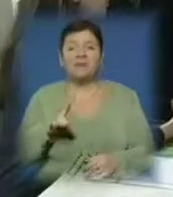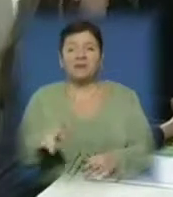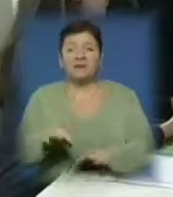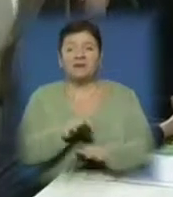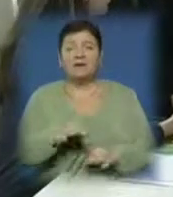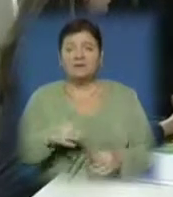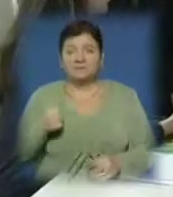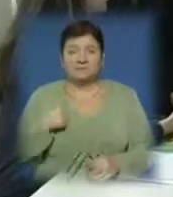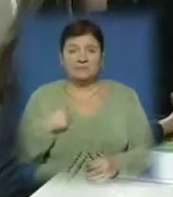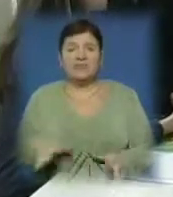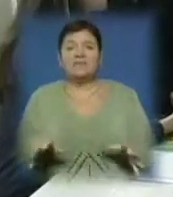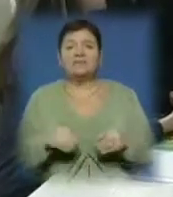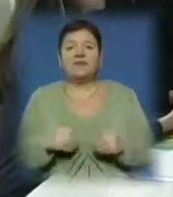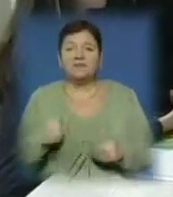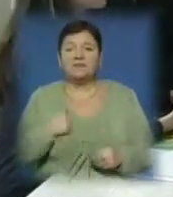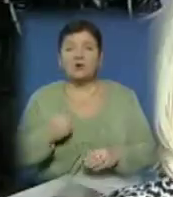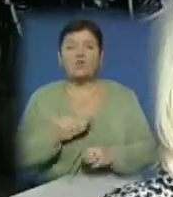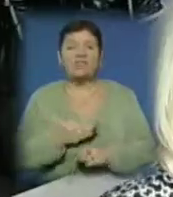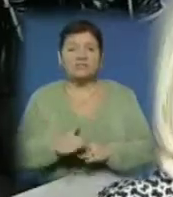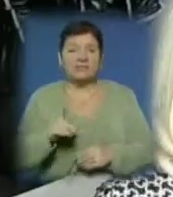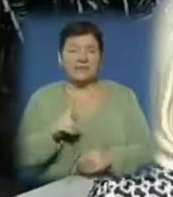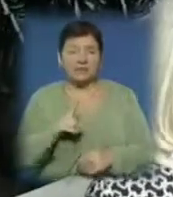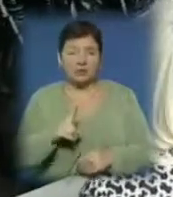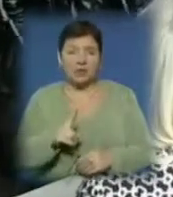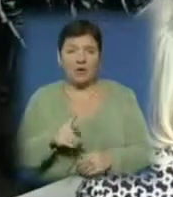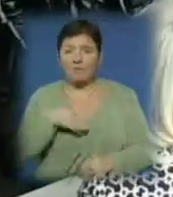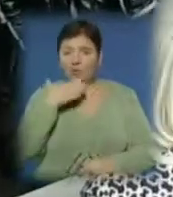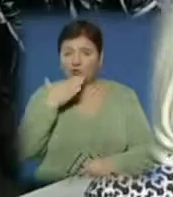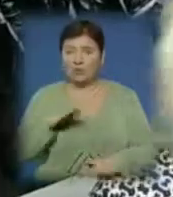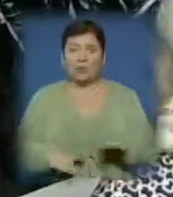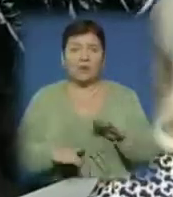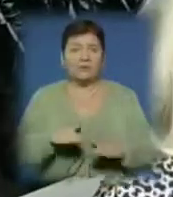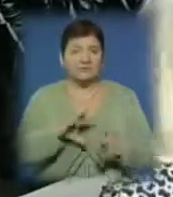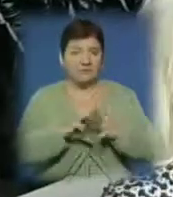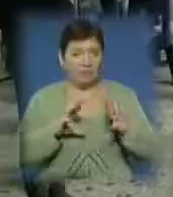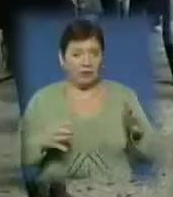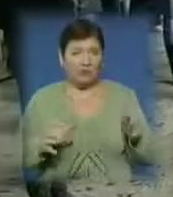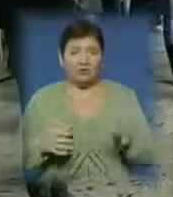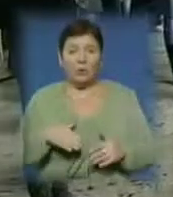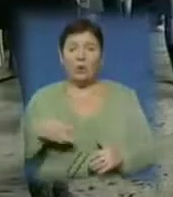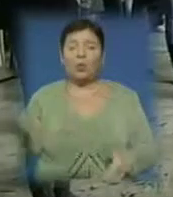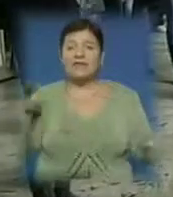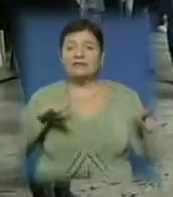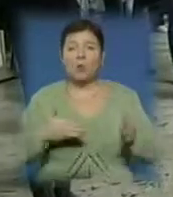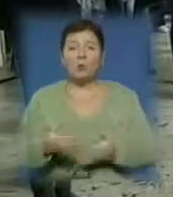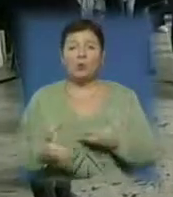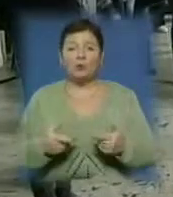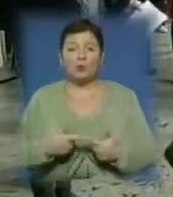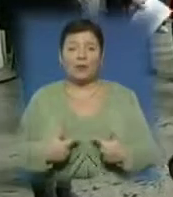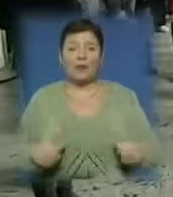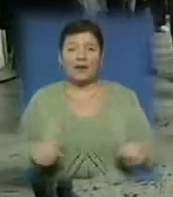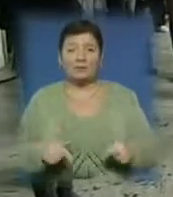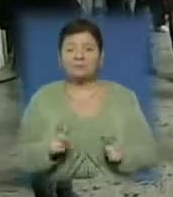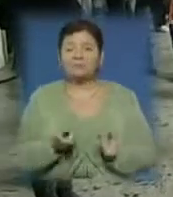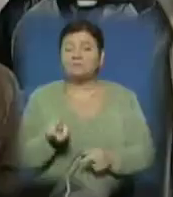обласний військомат спільно з військовою частиною, що дислокується в Ужгороді, Мукачеві та Виноградові. У гірськопіхотну бригаду цього року